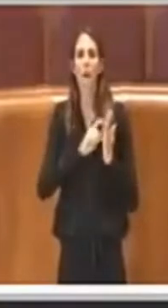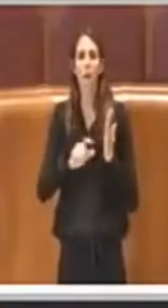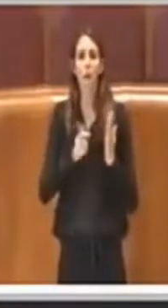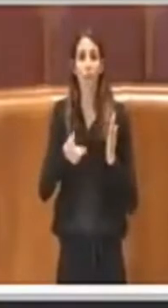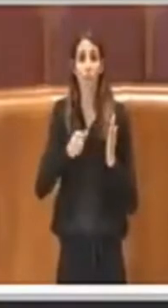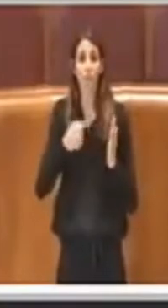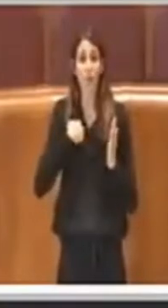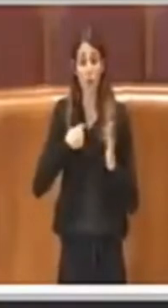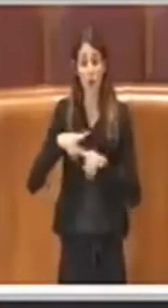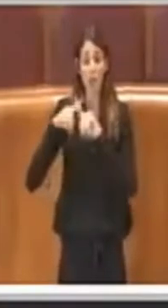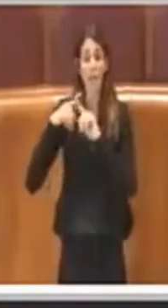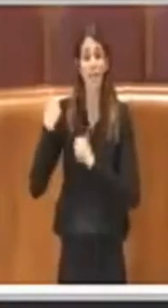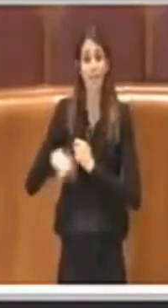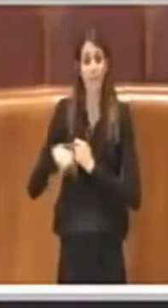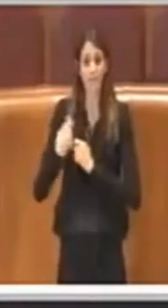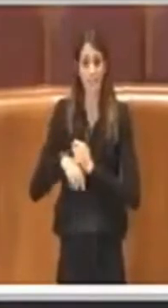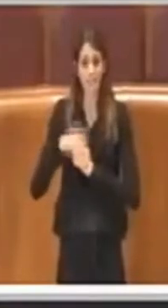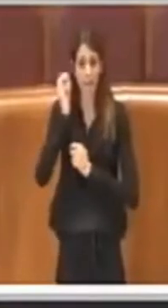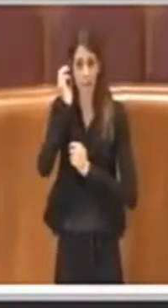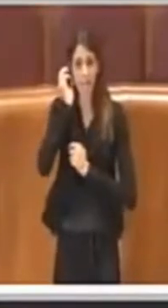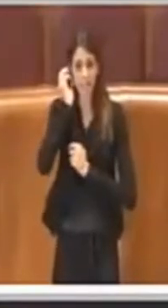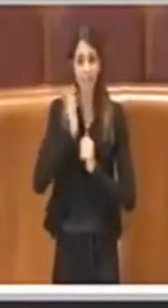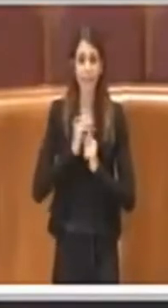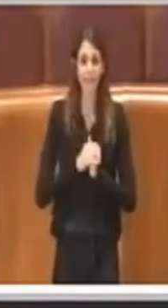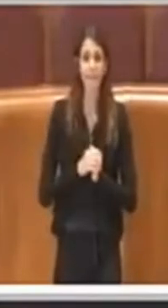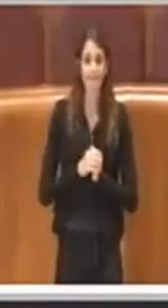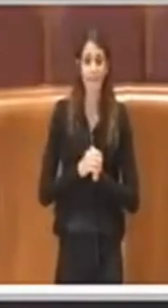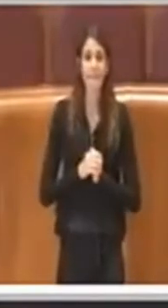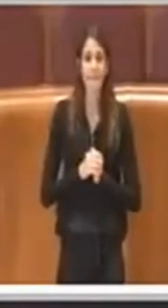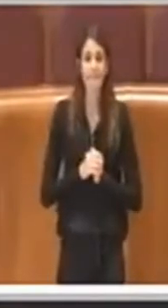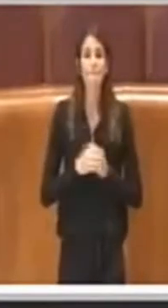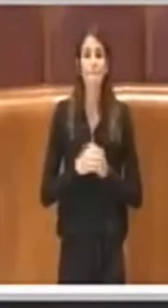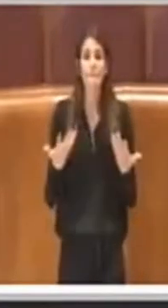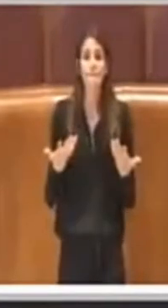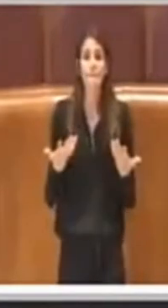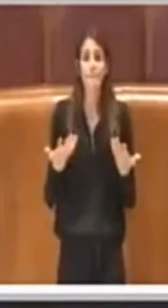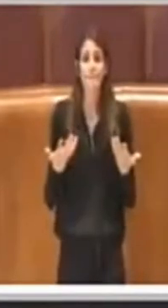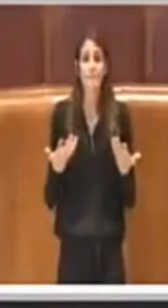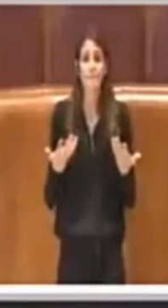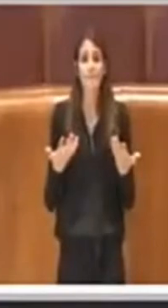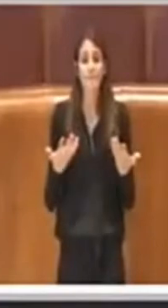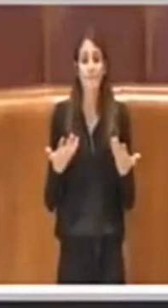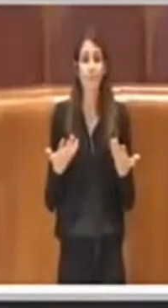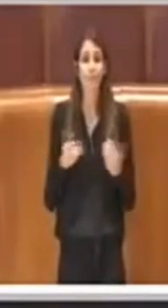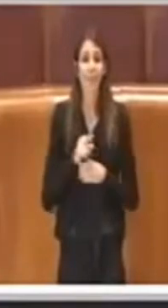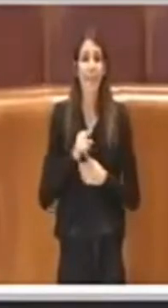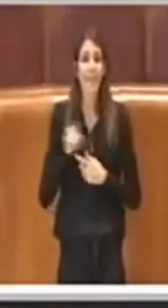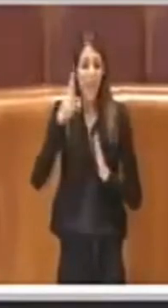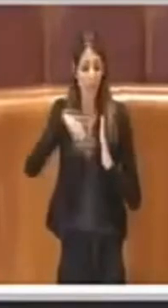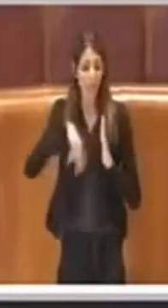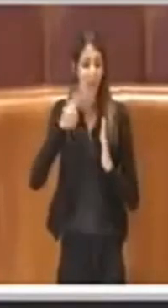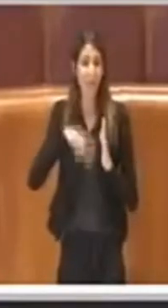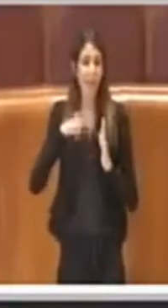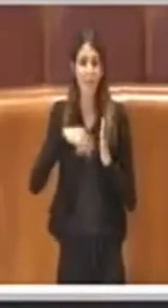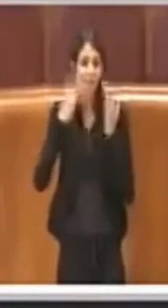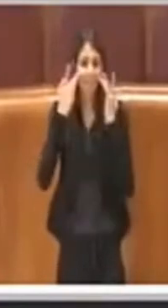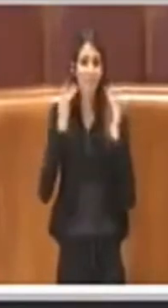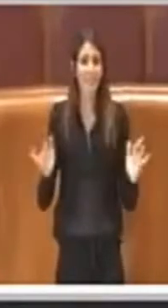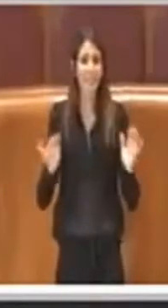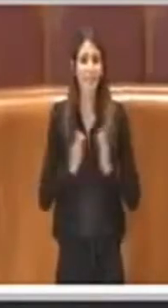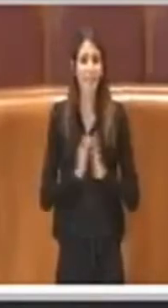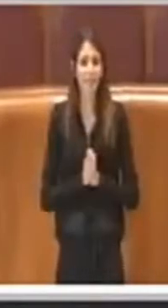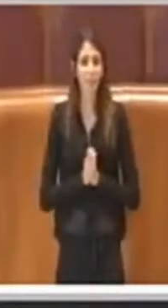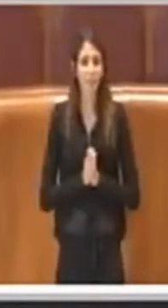quando si sono tenute le sedute e che quindi lei l'ha soltanto riletta adesso nel suo